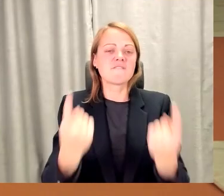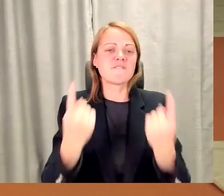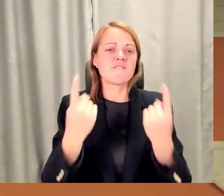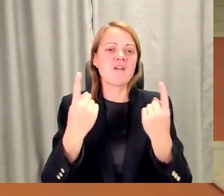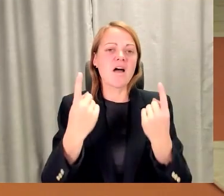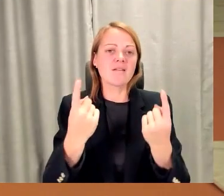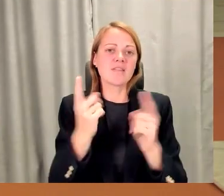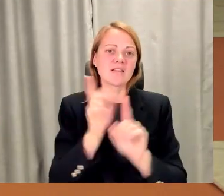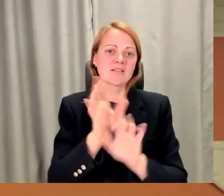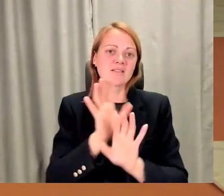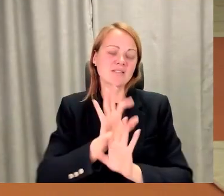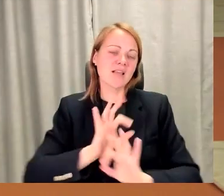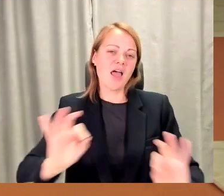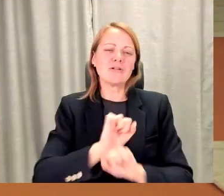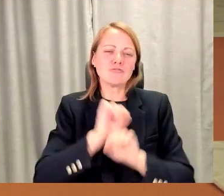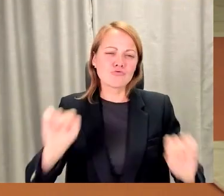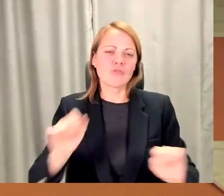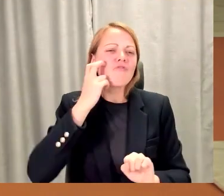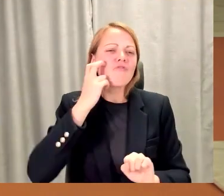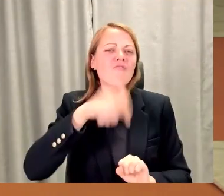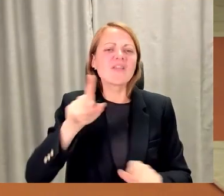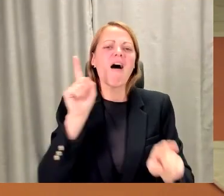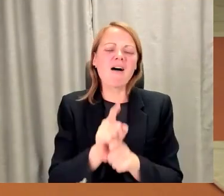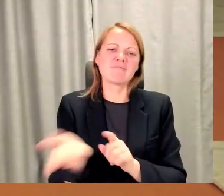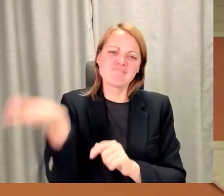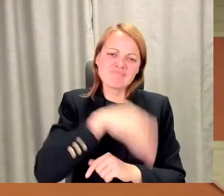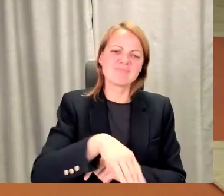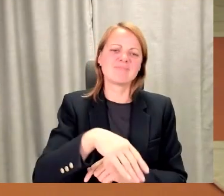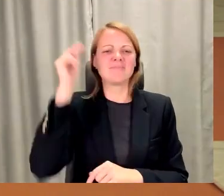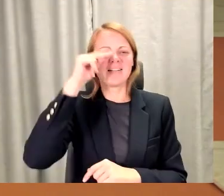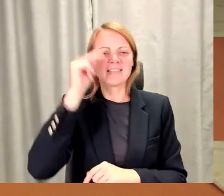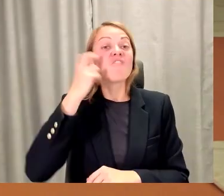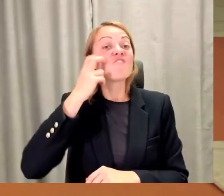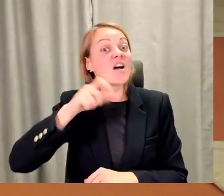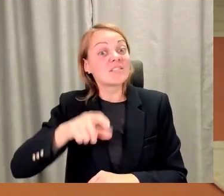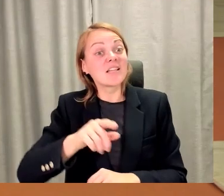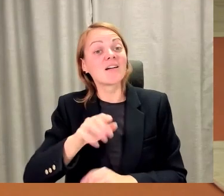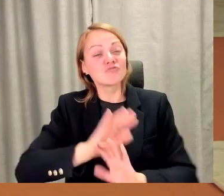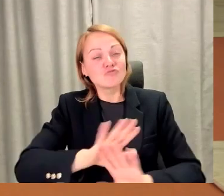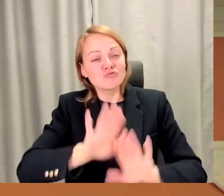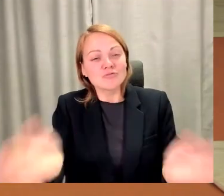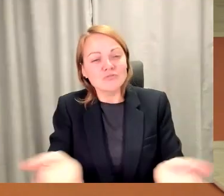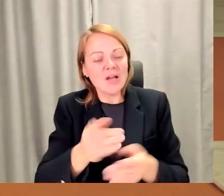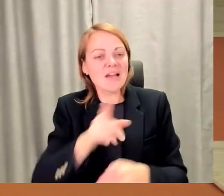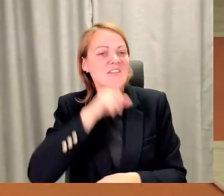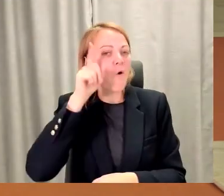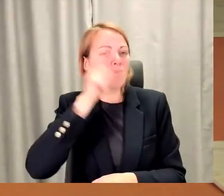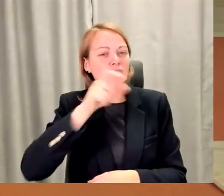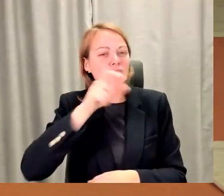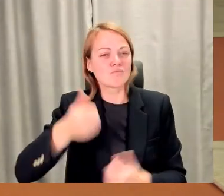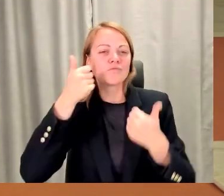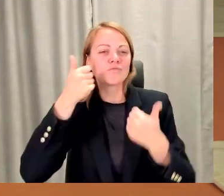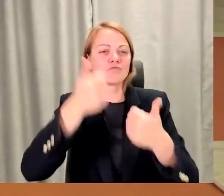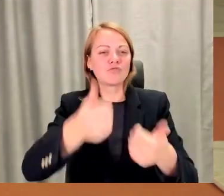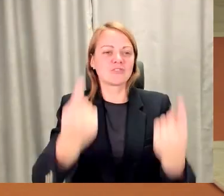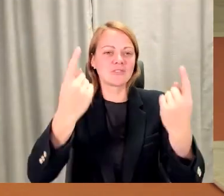vecākus arī mācīties. Savukārt vecāki iedrošiniet arī savus jaunos, foršos, talentīgos, meklēt to savu dzīves ceļu, darba ceļu un galvenais